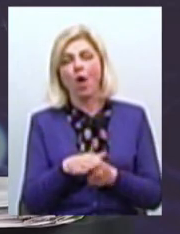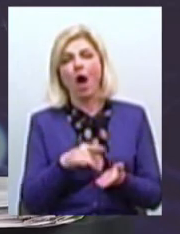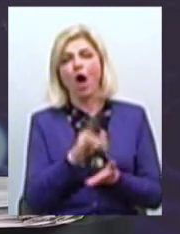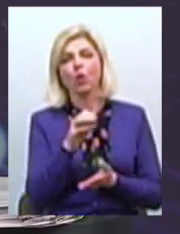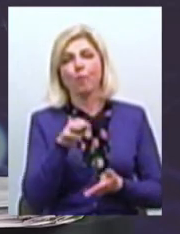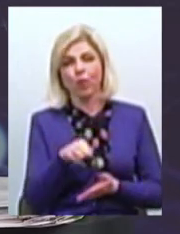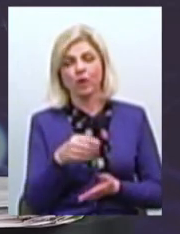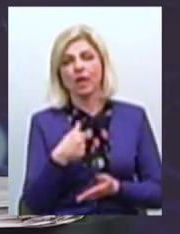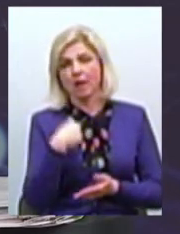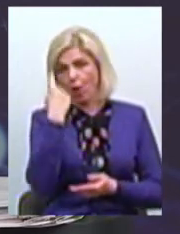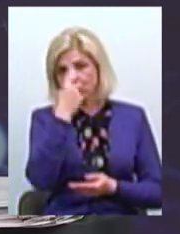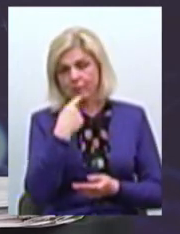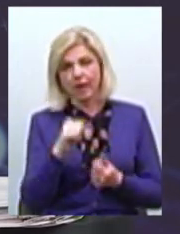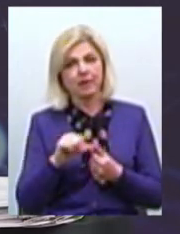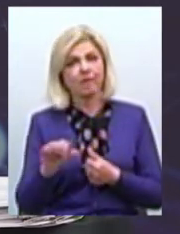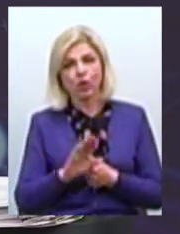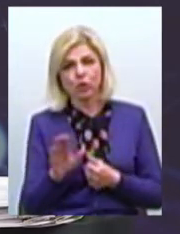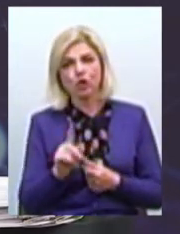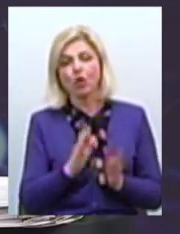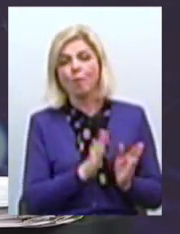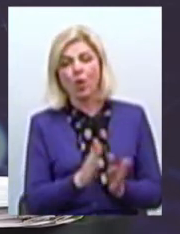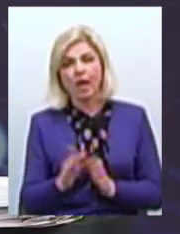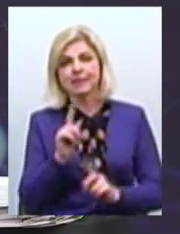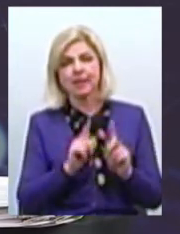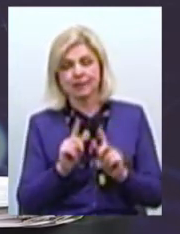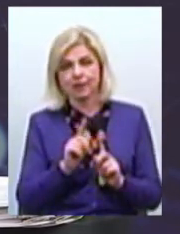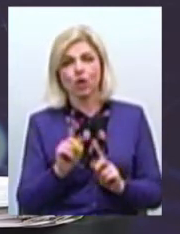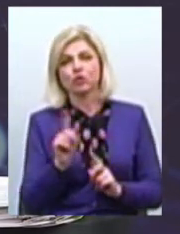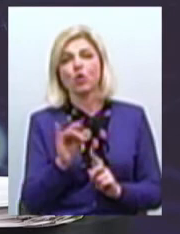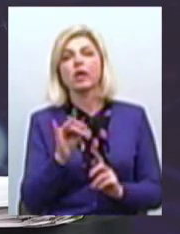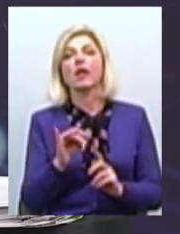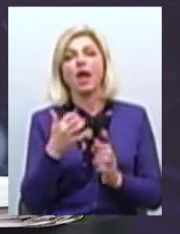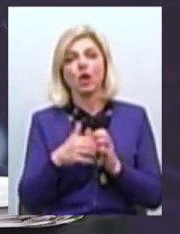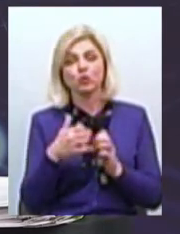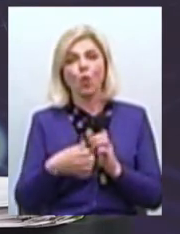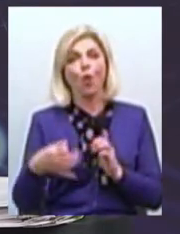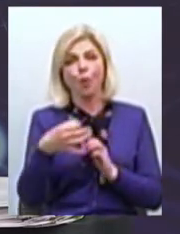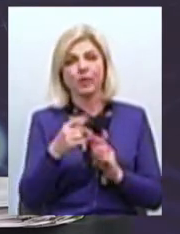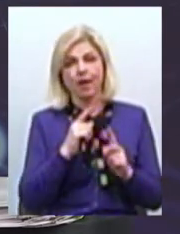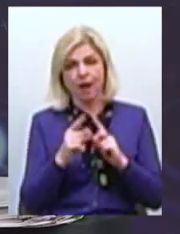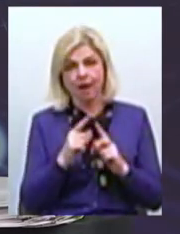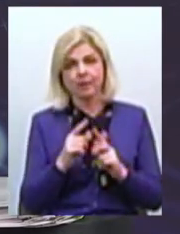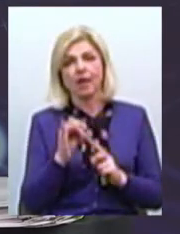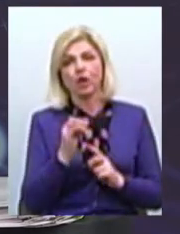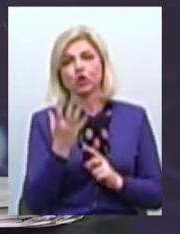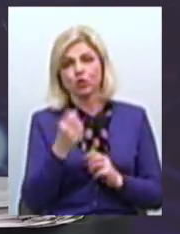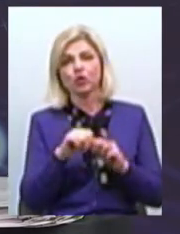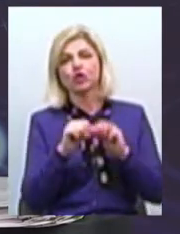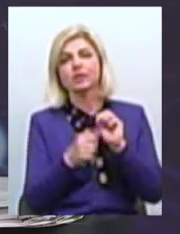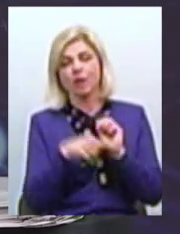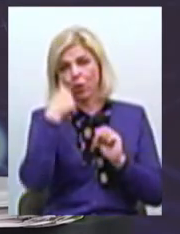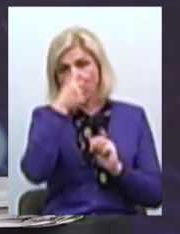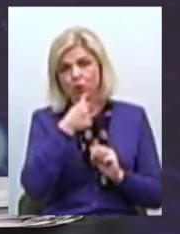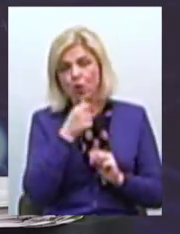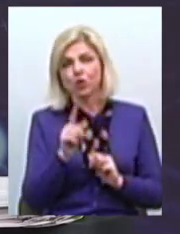особисто не виключаю варіант концесії Тому що якраз і Хресонська обласна рада І ми про це казали ще з 2016 року Що